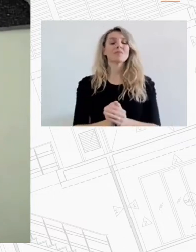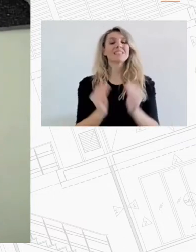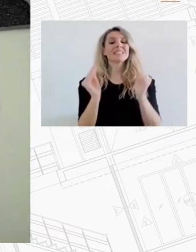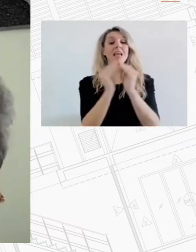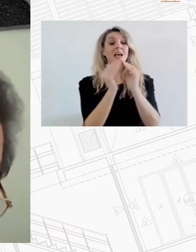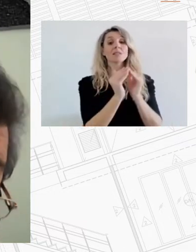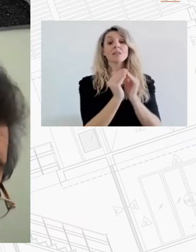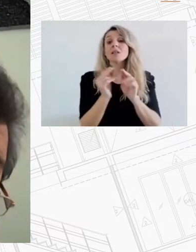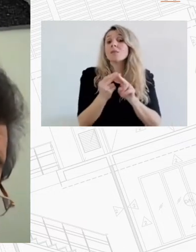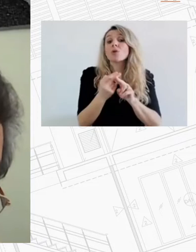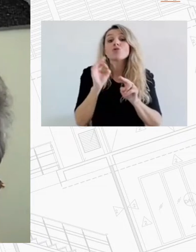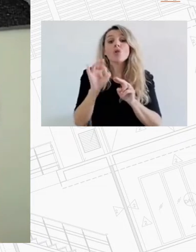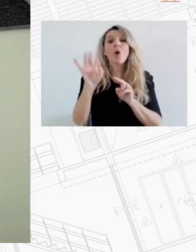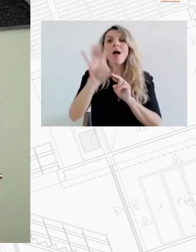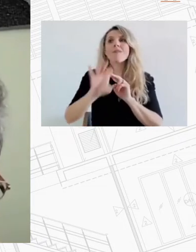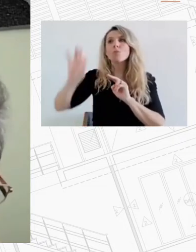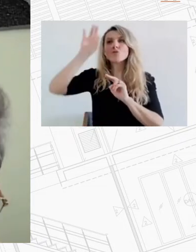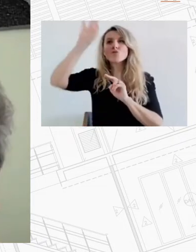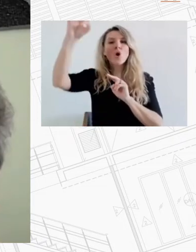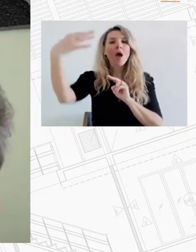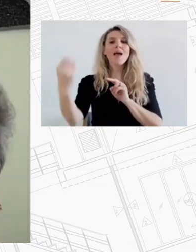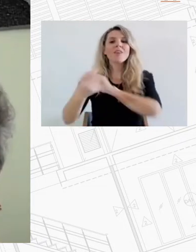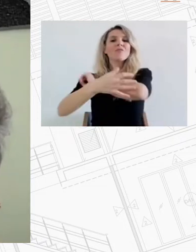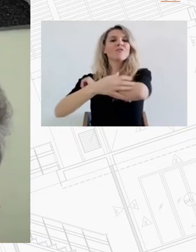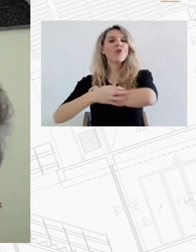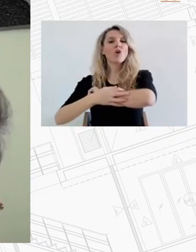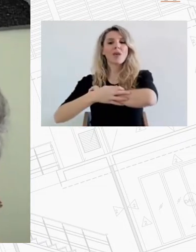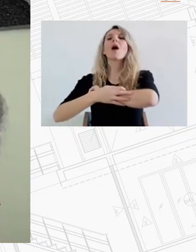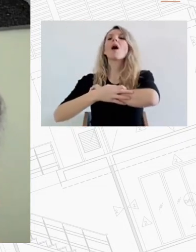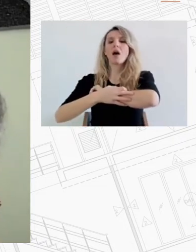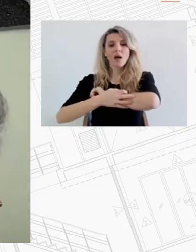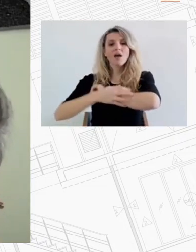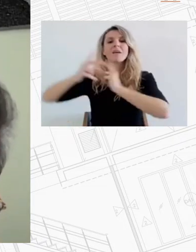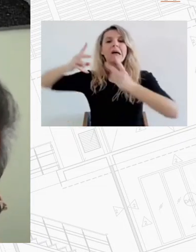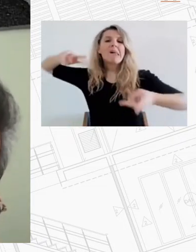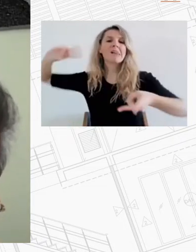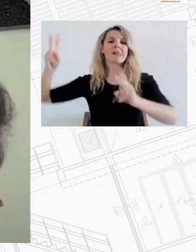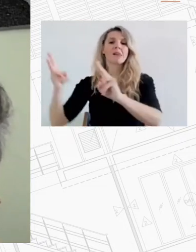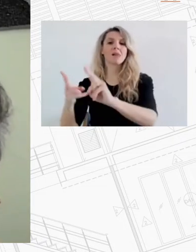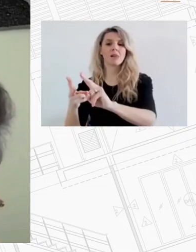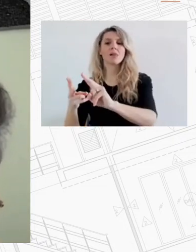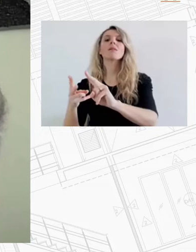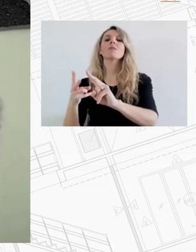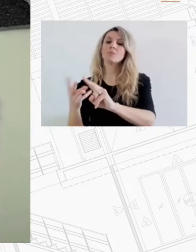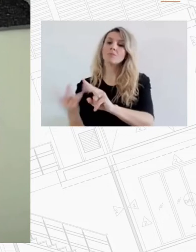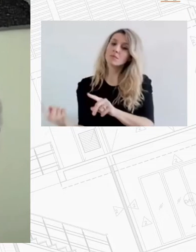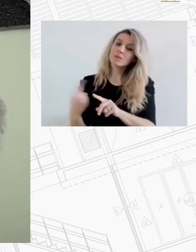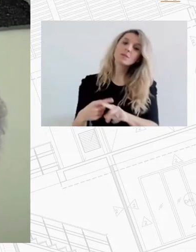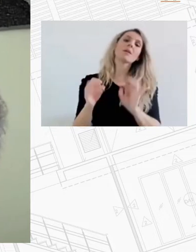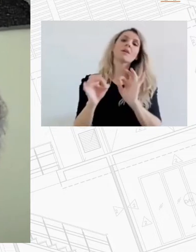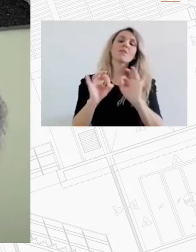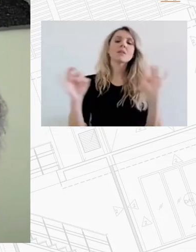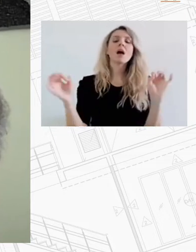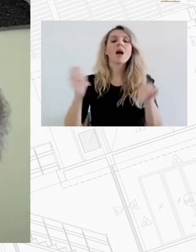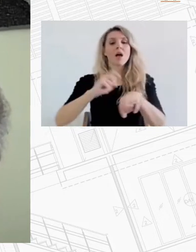ευρωπαϊκού στόχου για την αντιμετώπιση της φτώχειας συμπεριλαμβάνοντας και την αποτροπή μετάδοσης μειονεκτημάτων